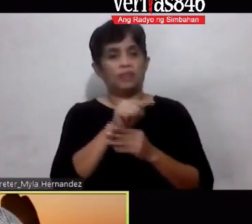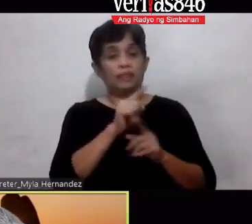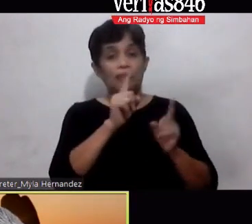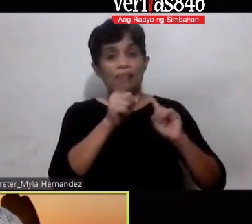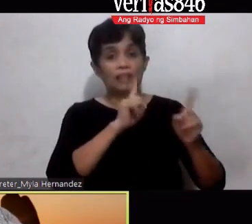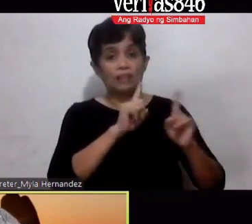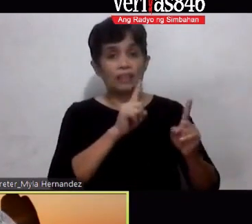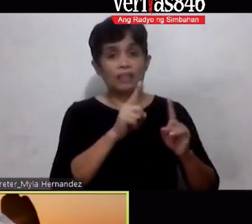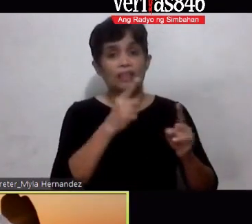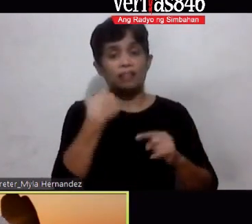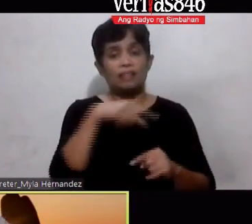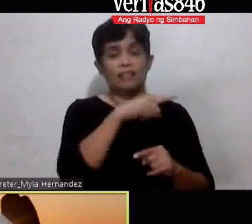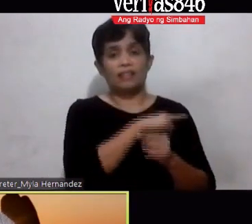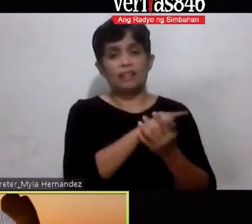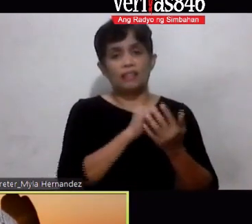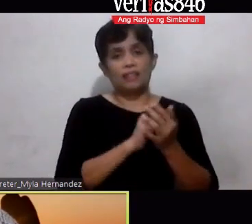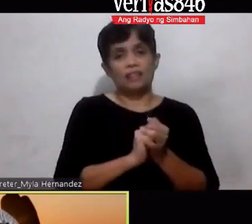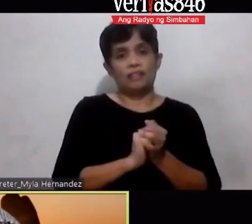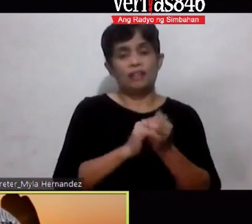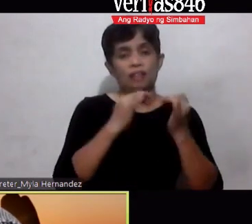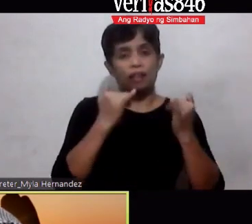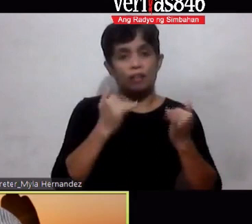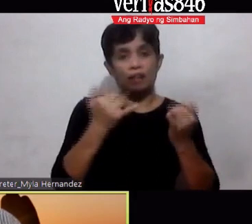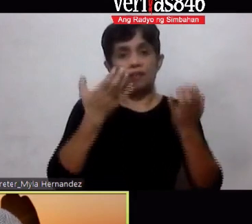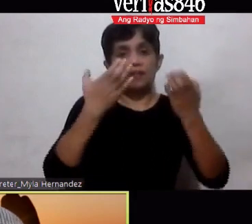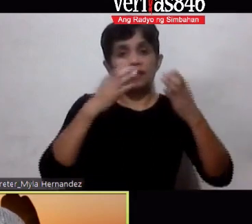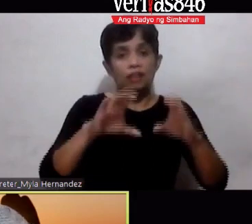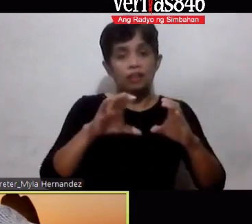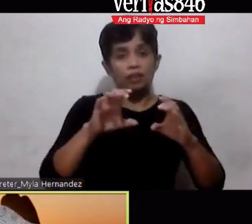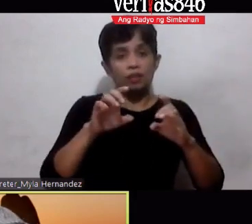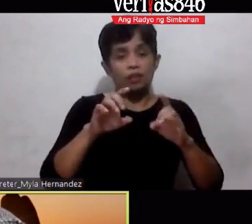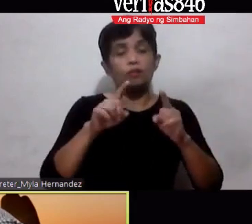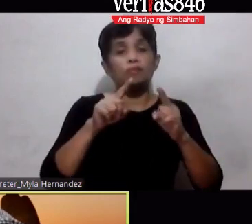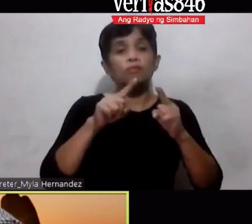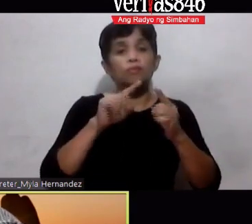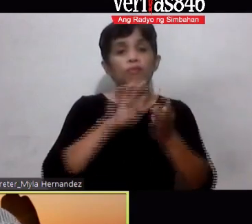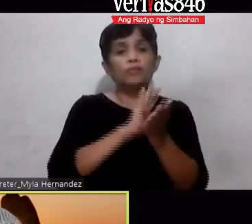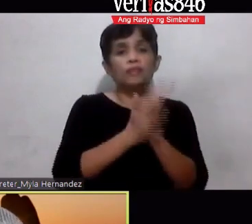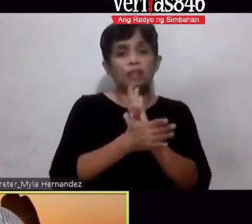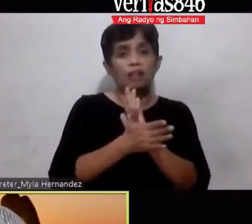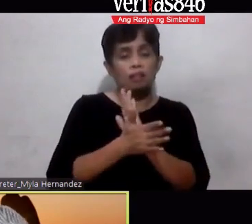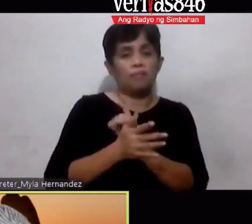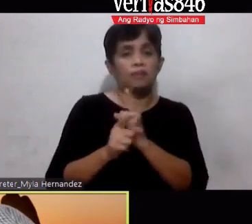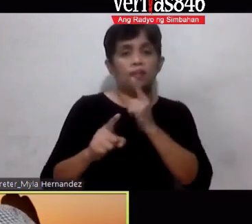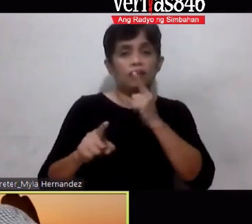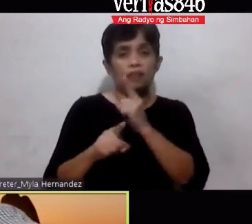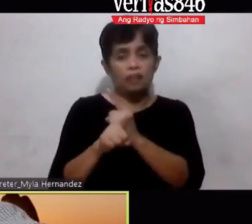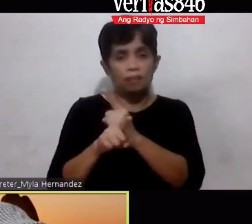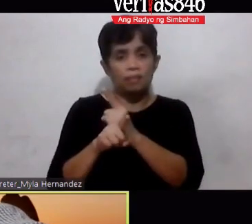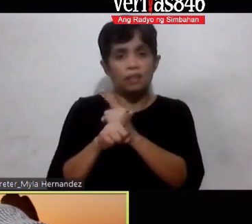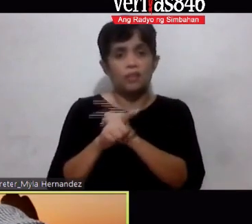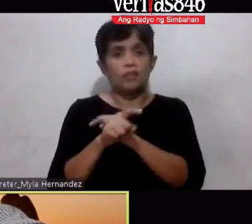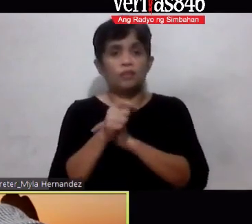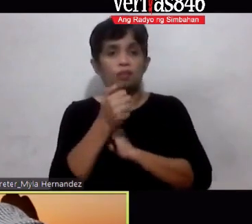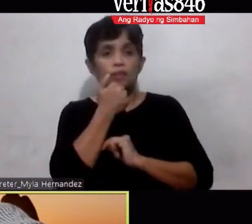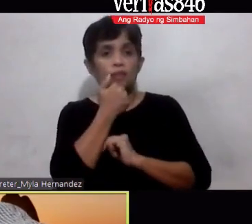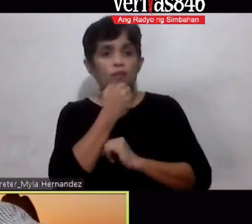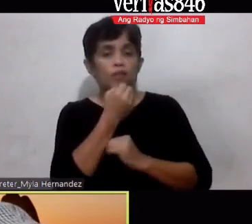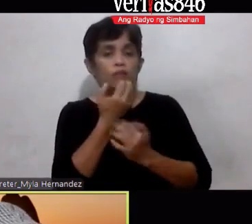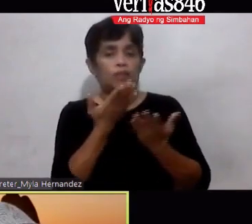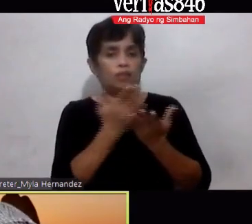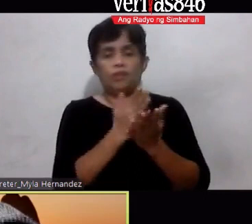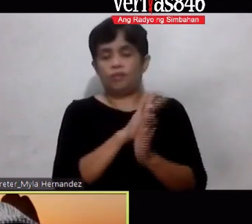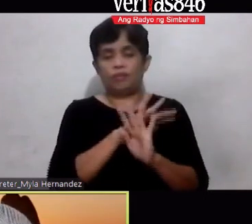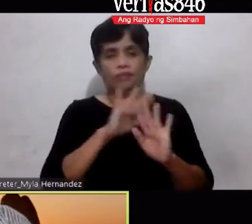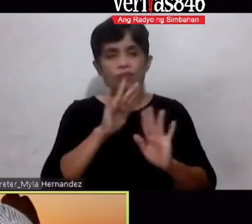natin Ang ibig sabihin May pagkakataon pa Para maitama Ang mga pagkukulang O ang pagkakamali Pagka natin ulitin Kung ano